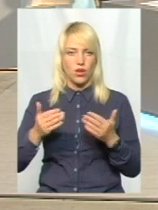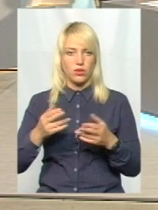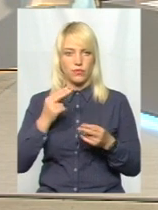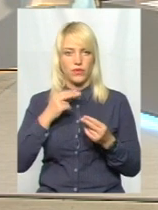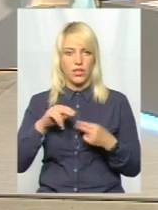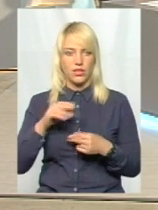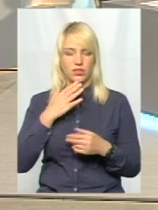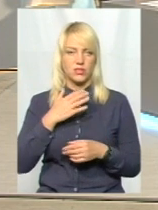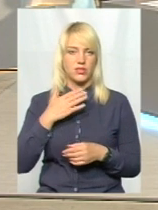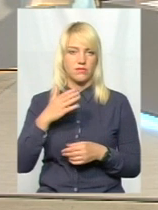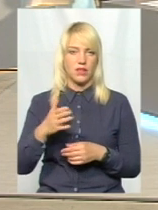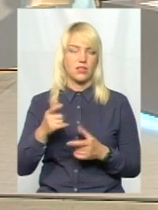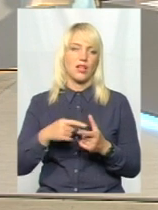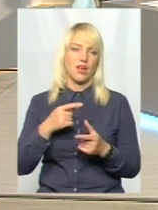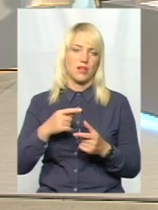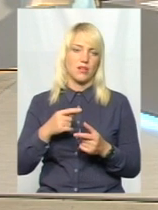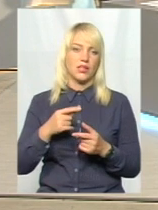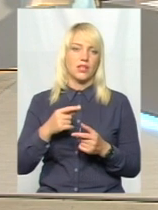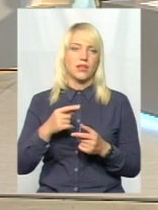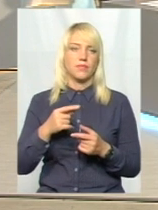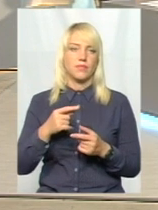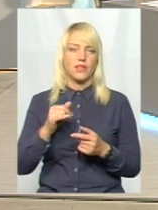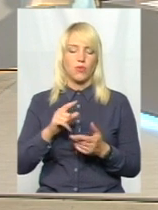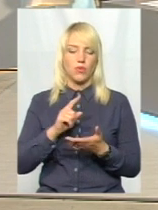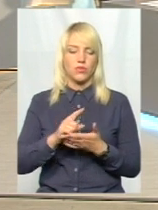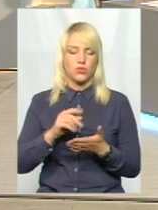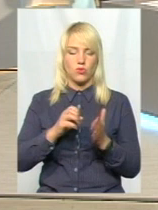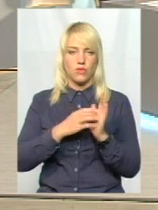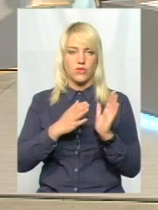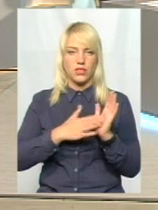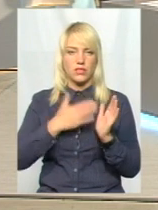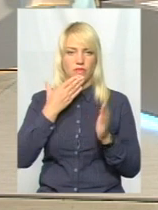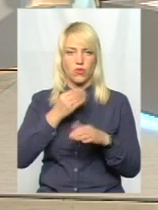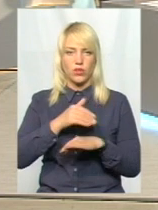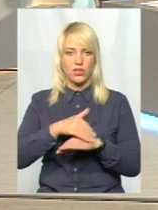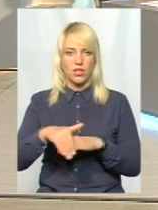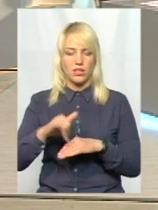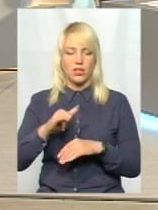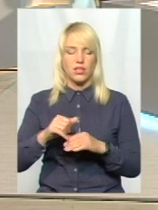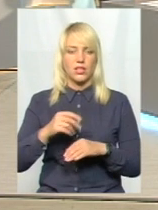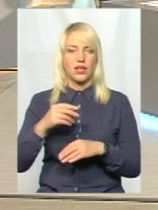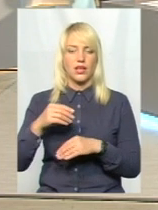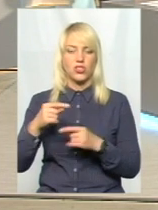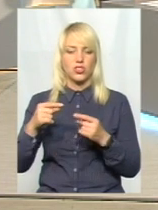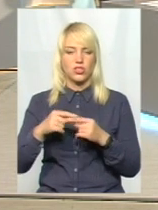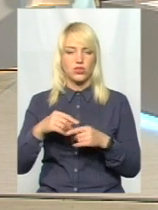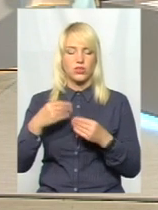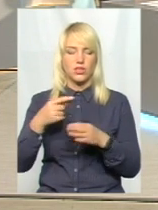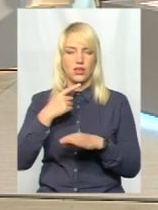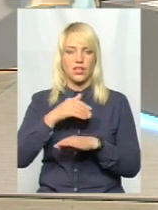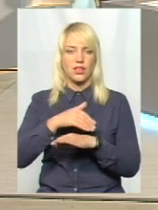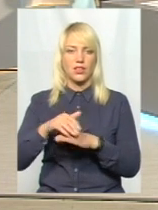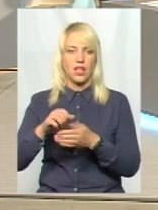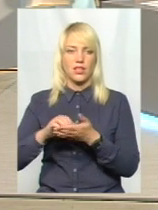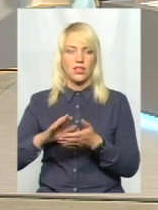звернення або скаргу. Будь ласка, обов'язково вказати свої дані та чітко вказати дані оператора линка чи суб'єкта господарювання, на